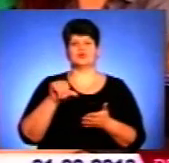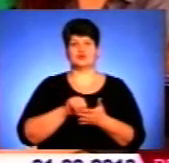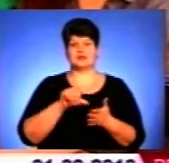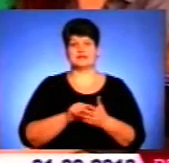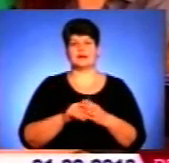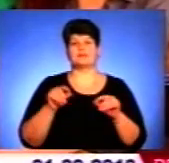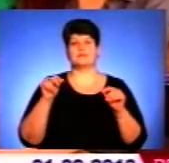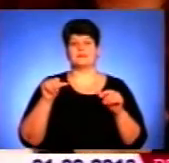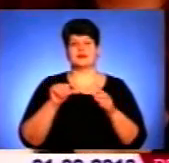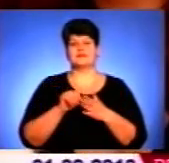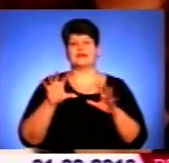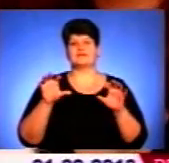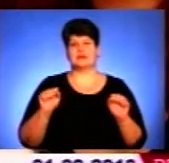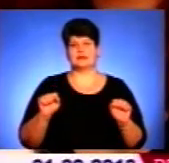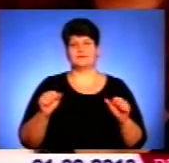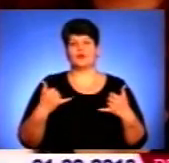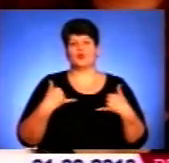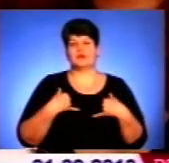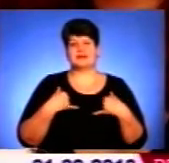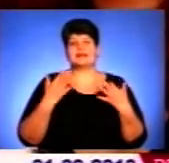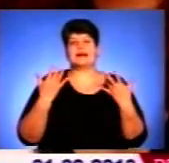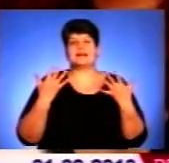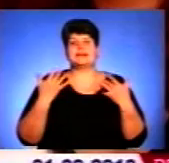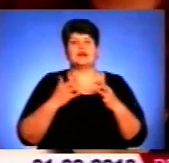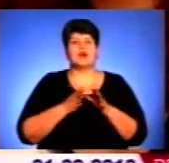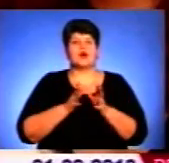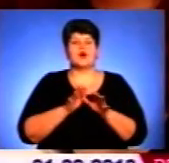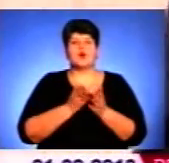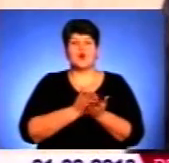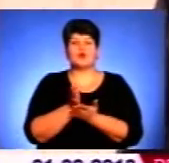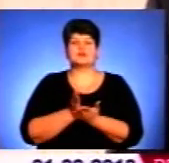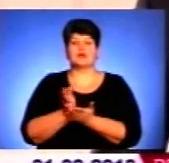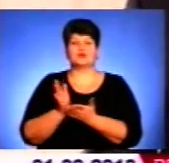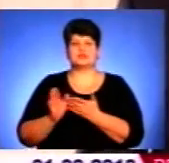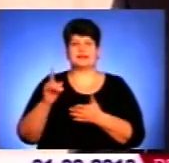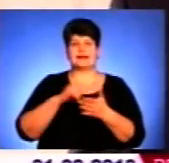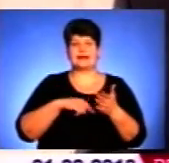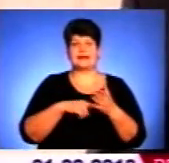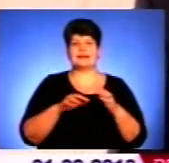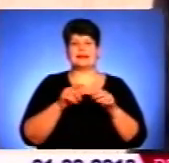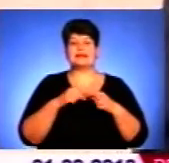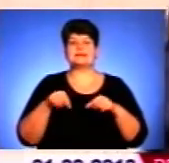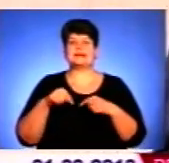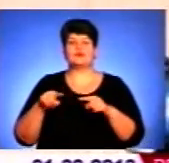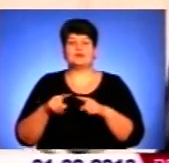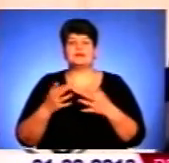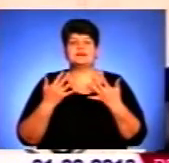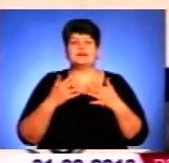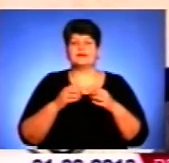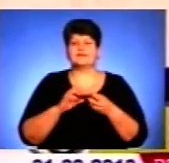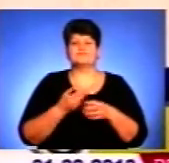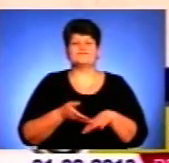представники влади. У нас настільки розгалужене релігійне середовище, настільки воно не є простое,